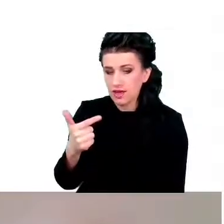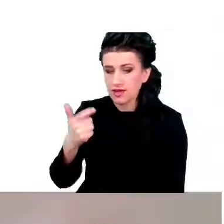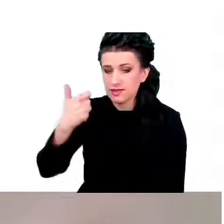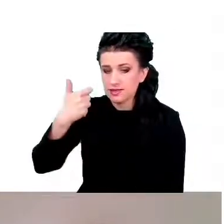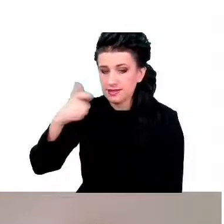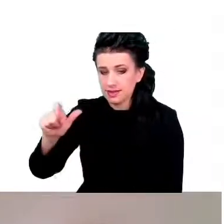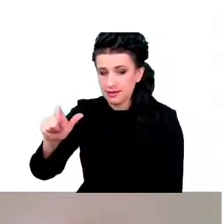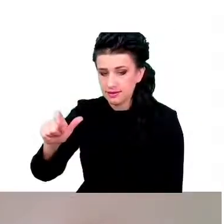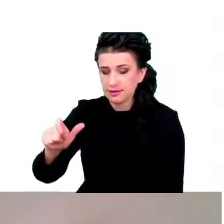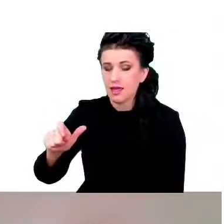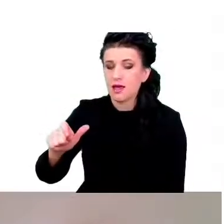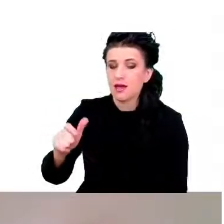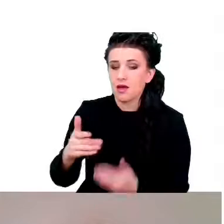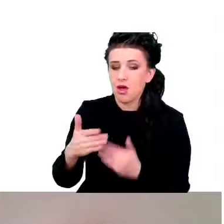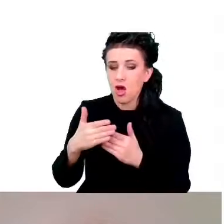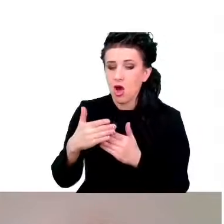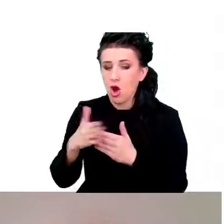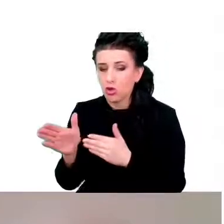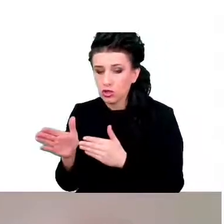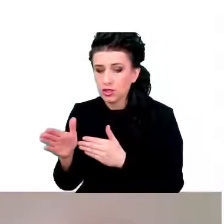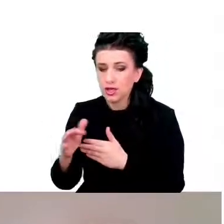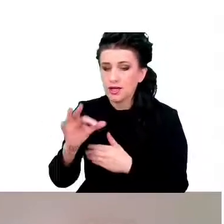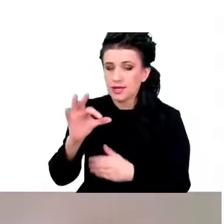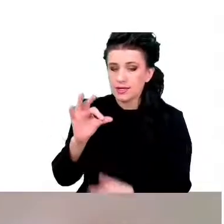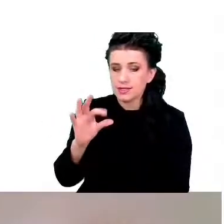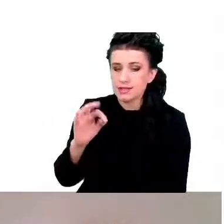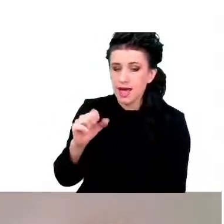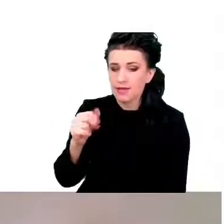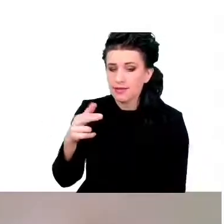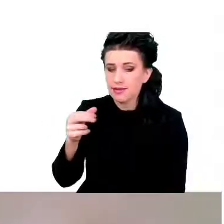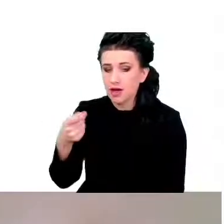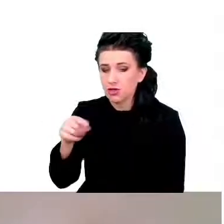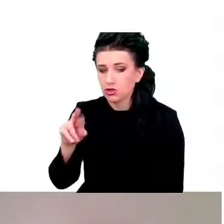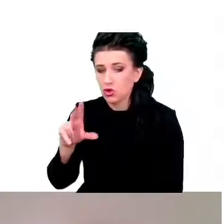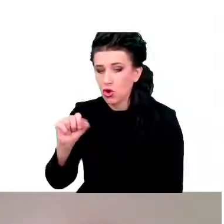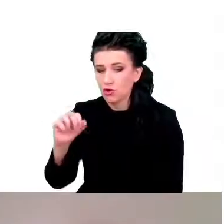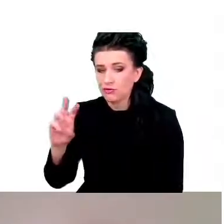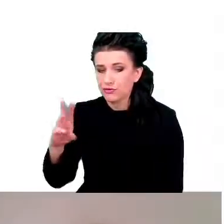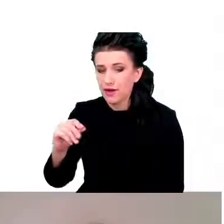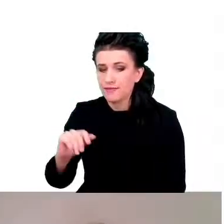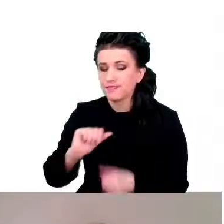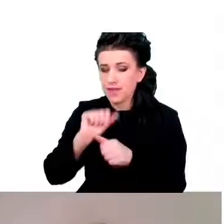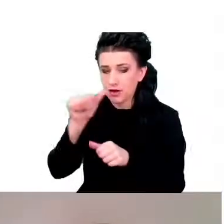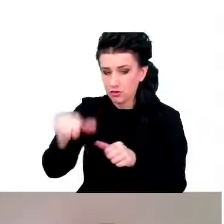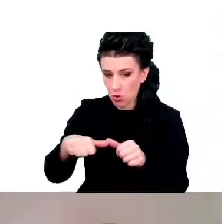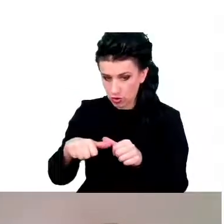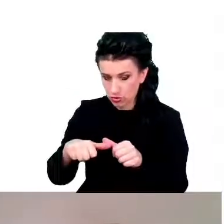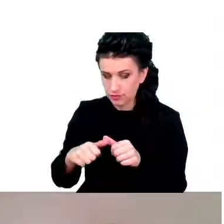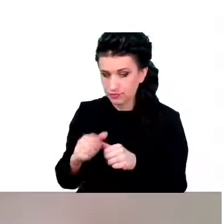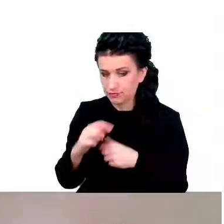standardowego na rok. I w ogóle ten proces jest bardzo dobrze opisany w literaturze naukowej.